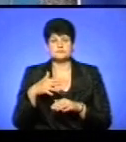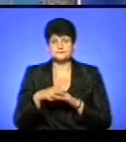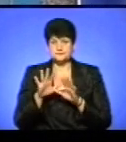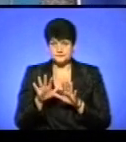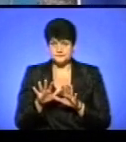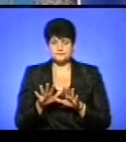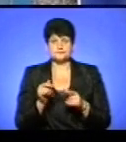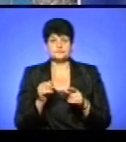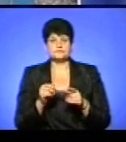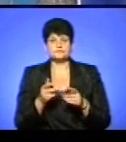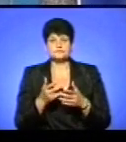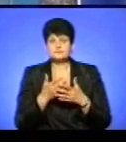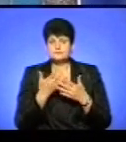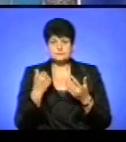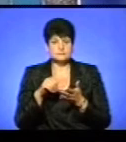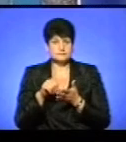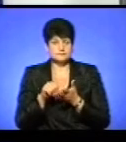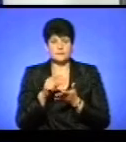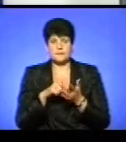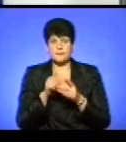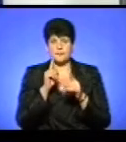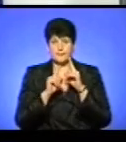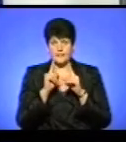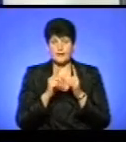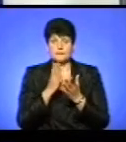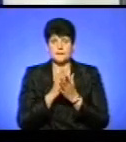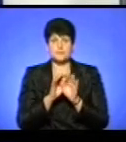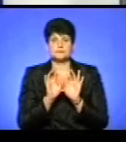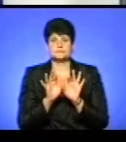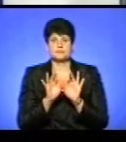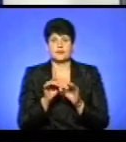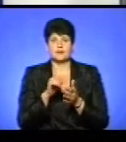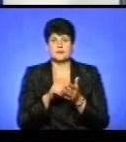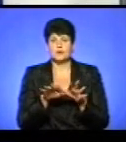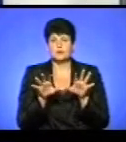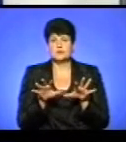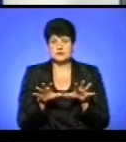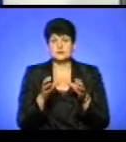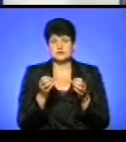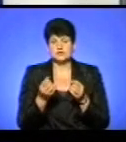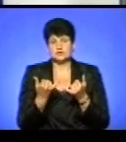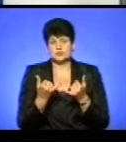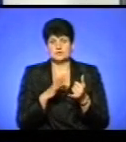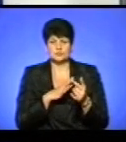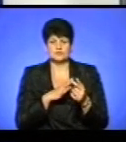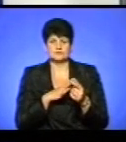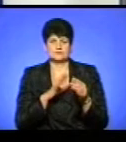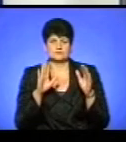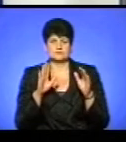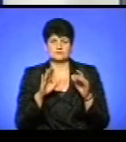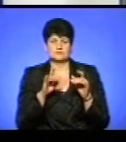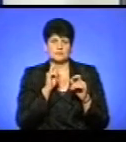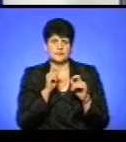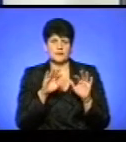поза як немає, все-таки, представників міської ради, ми маємо коментар міського голови, який сьогодні вже був брифінг після сесії, і